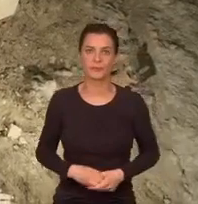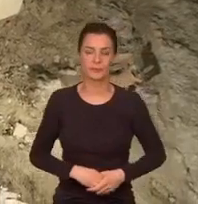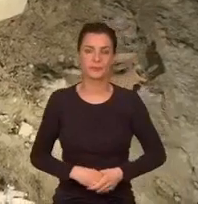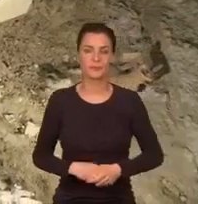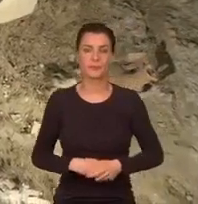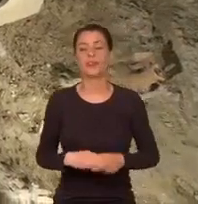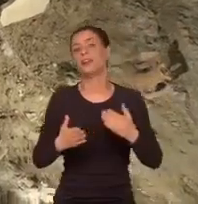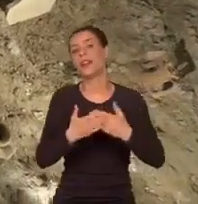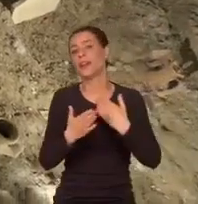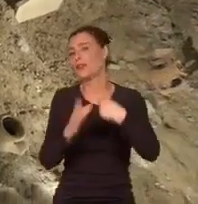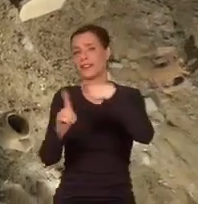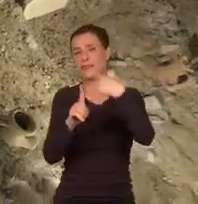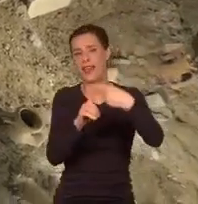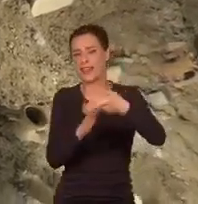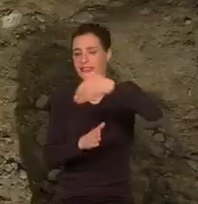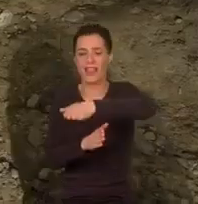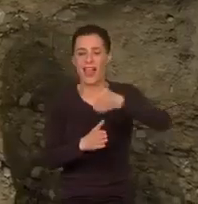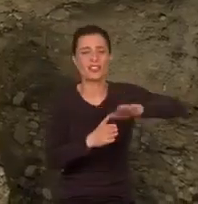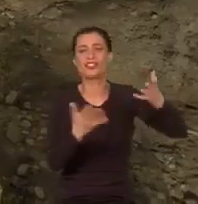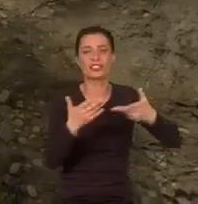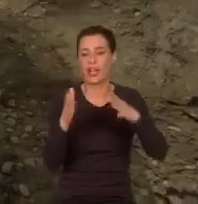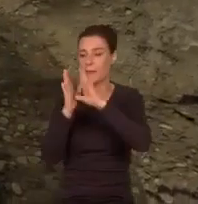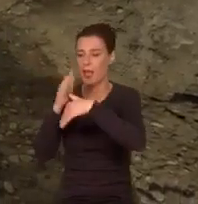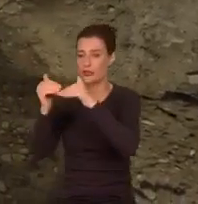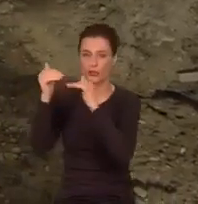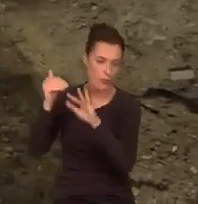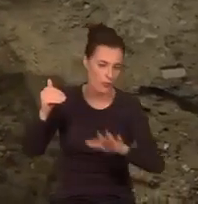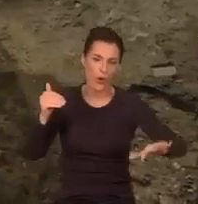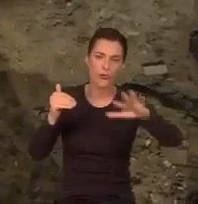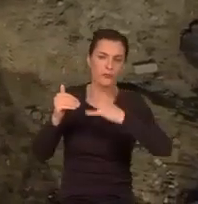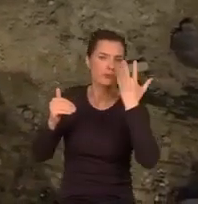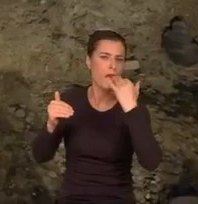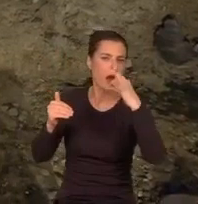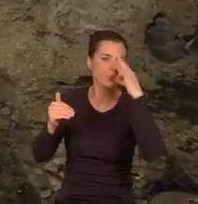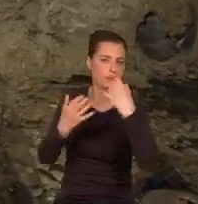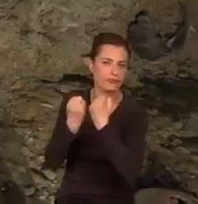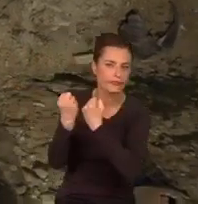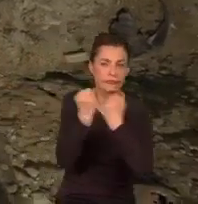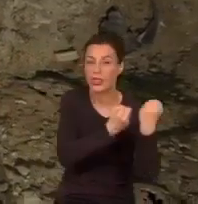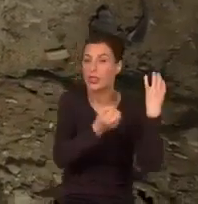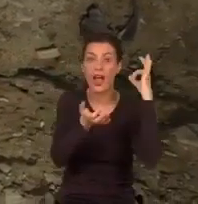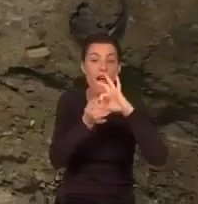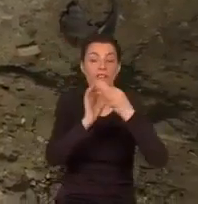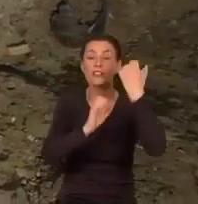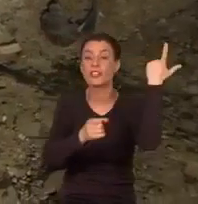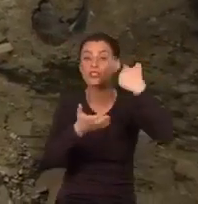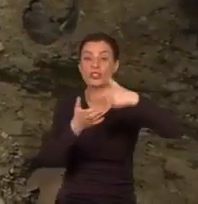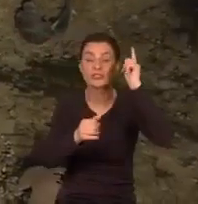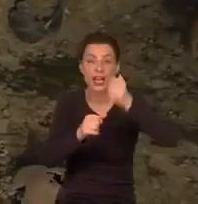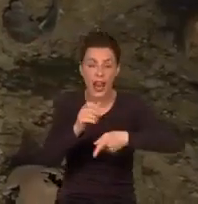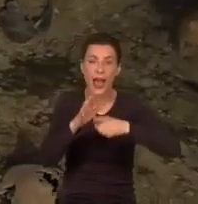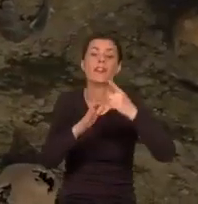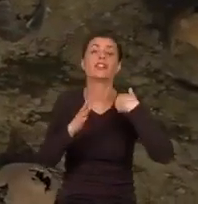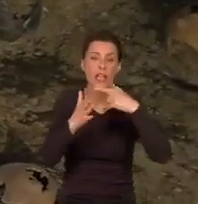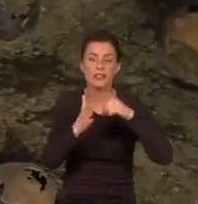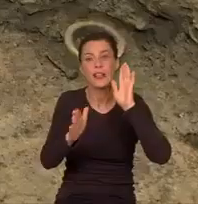Cmentarz leżał więc pod miastem. Zachował się doskonale. Niektóre groby sprzed dwóch tysięcy lat wciąż istnieją.